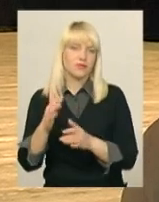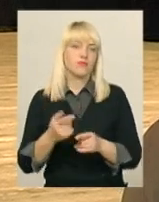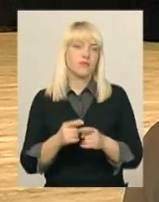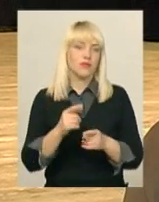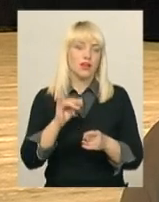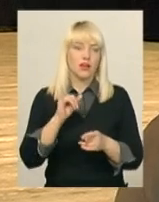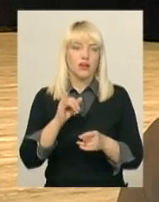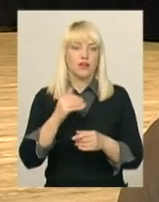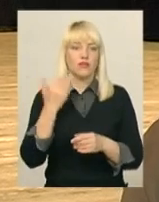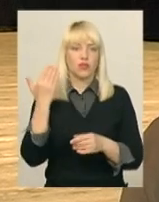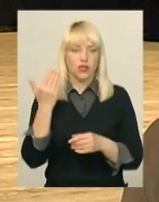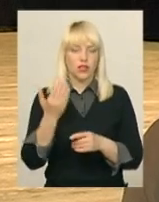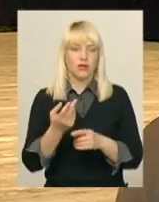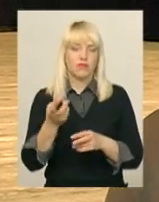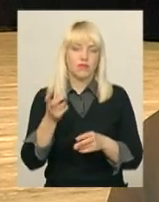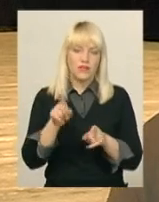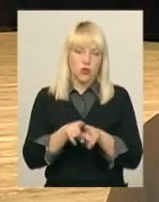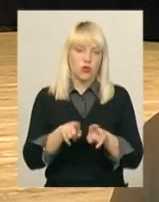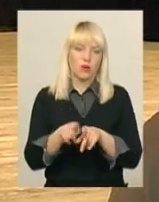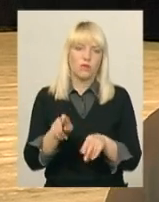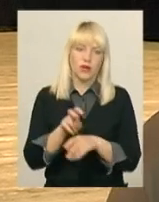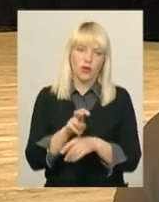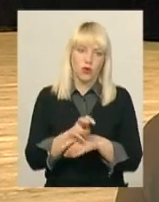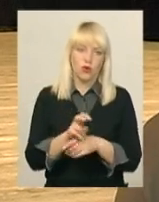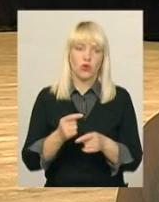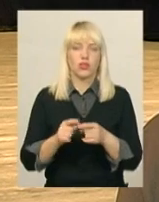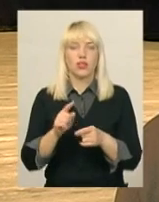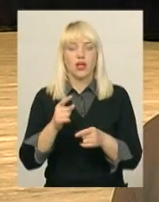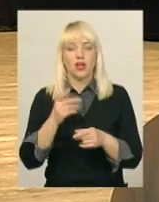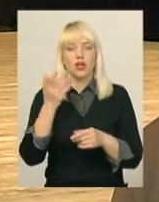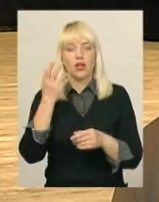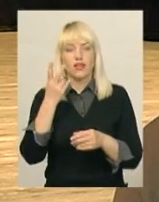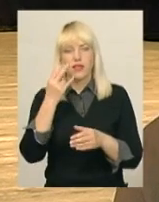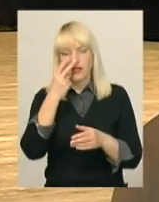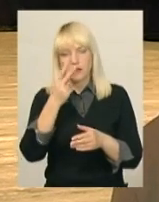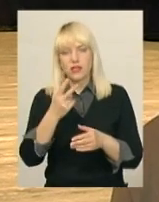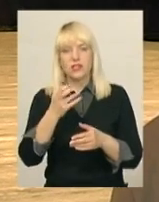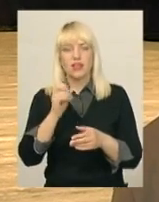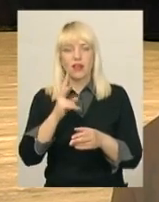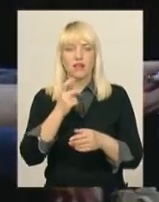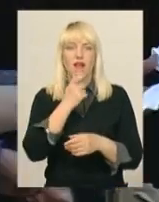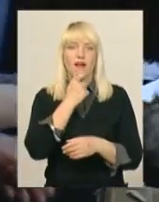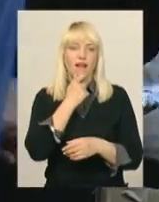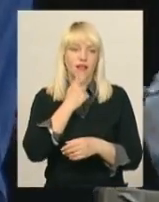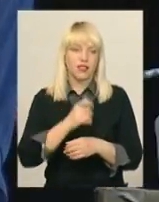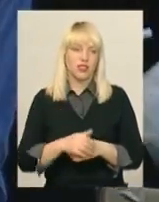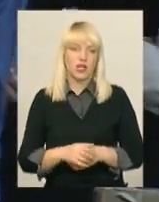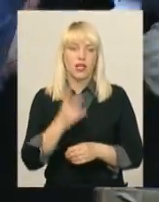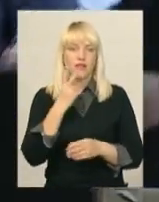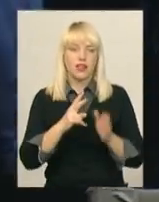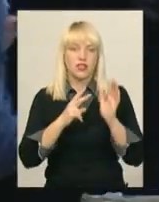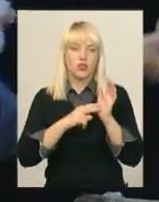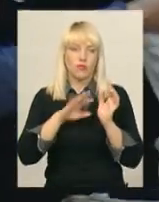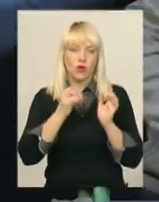вони регулярно, періодами приходять, що ви нам не пишете, коли ви там виступаєте. Вони приходять, нас підтримують вже у якості глядачів. 27 травня